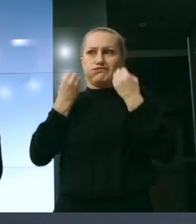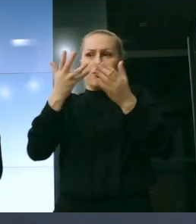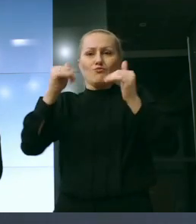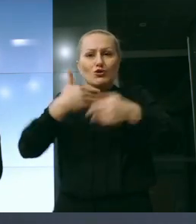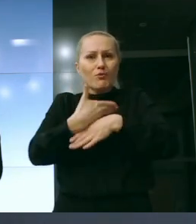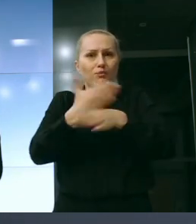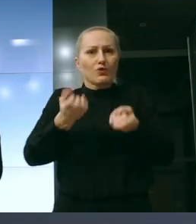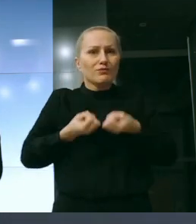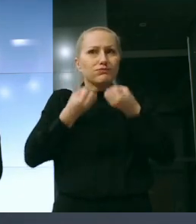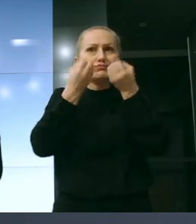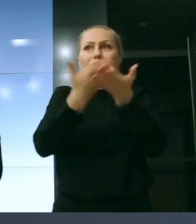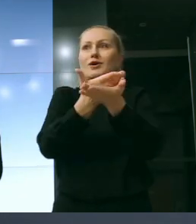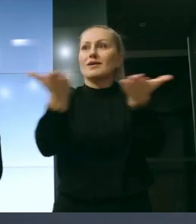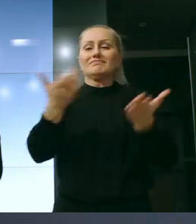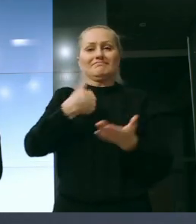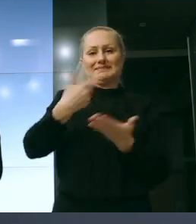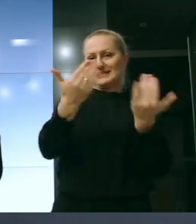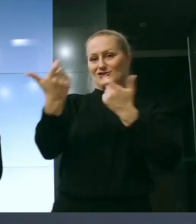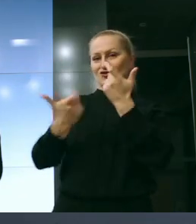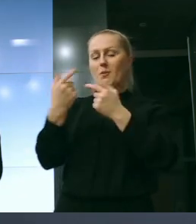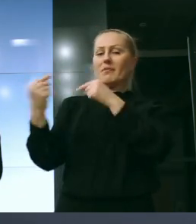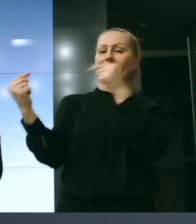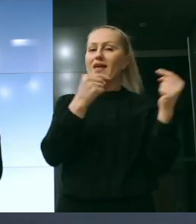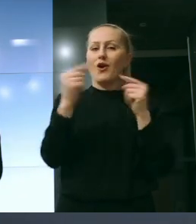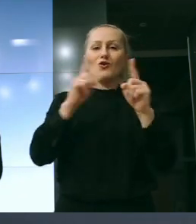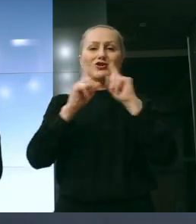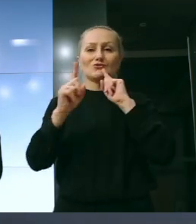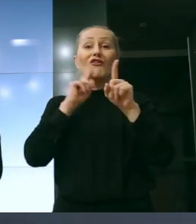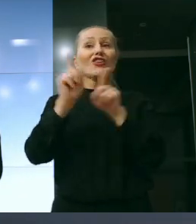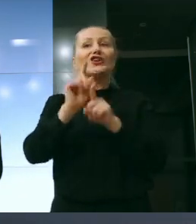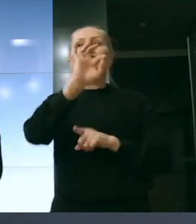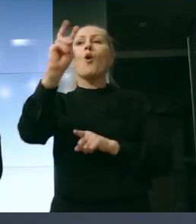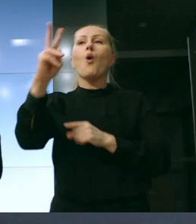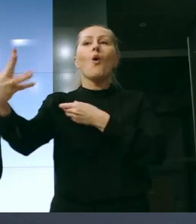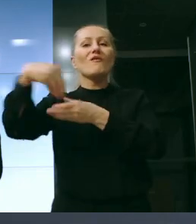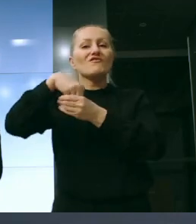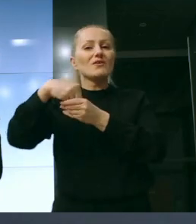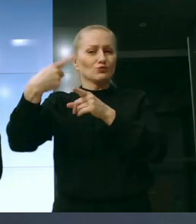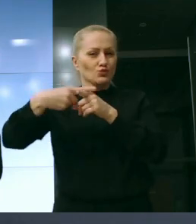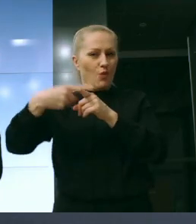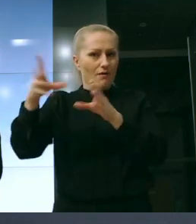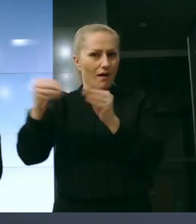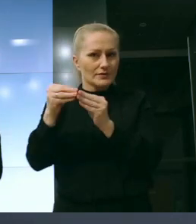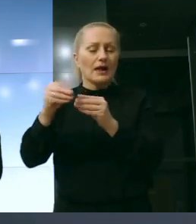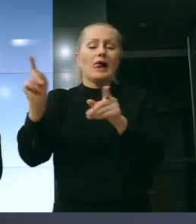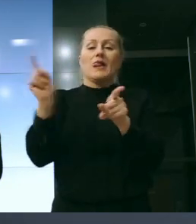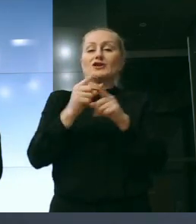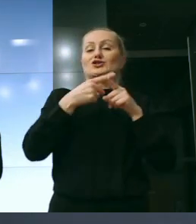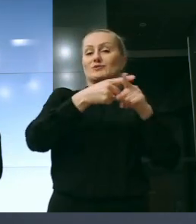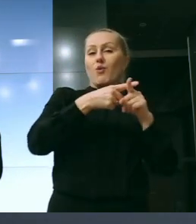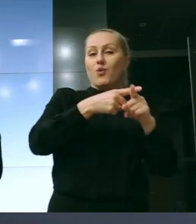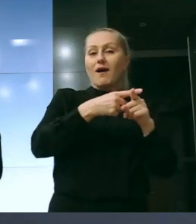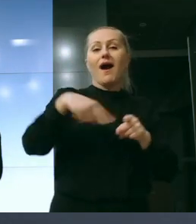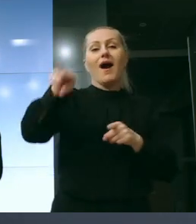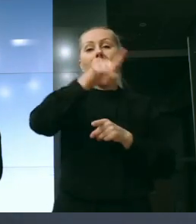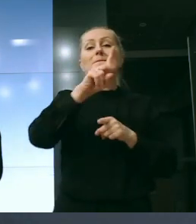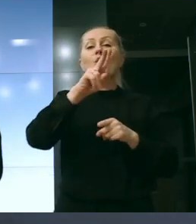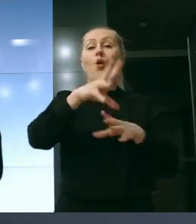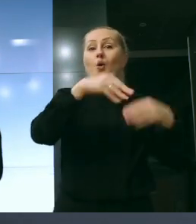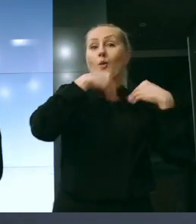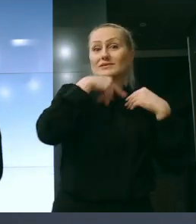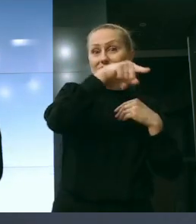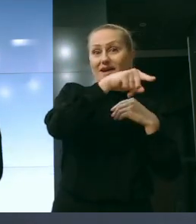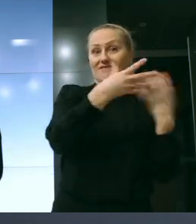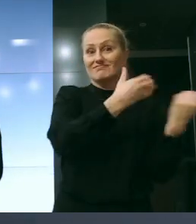Zachęcam do dialogu, rozmowy i też ze swoimi interesariuszami, ze swoimi spółkami w łańcuchach dostaw, bo tej